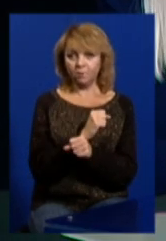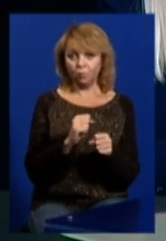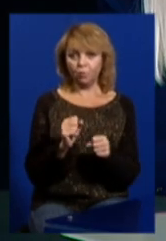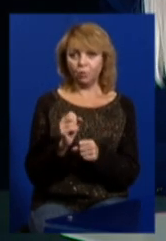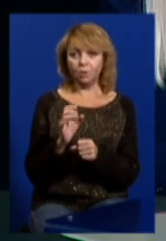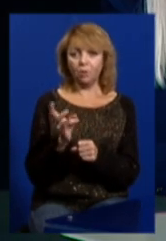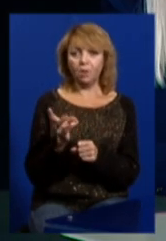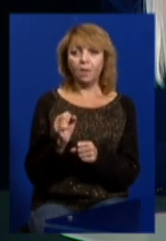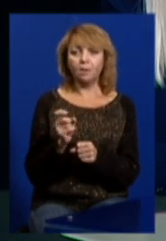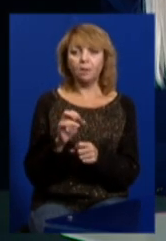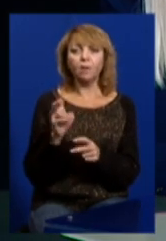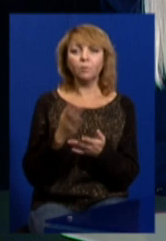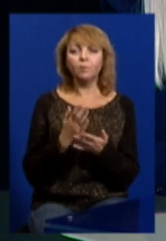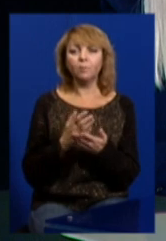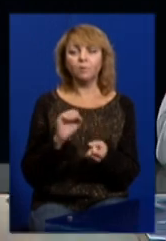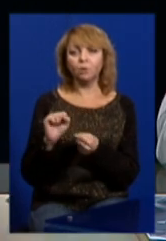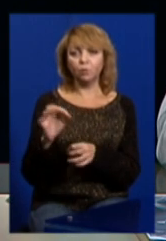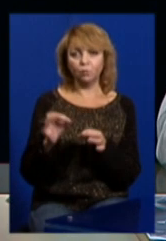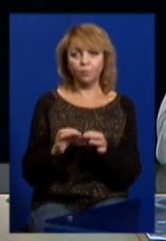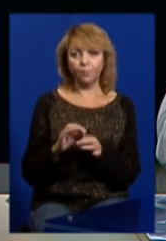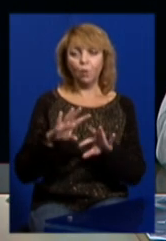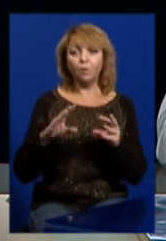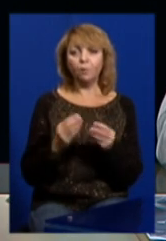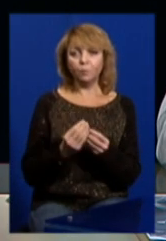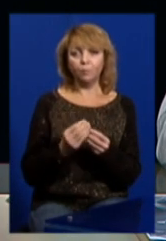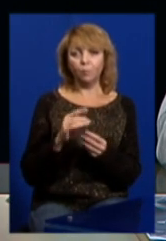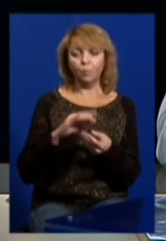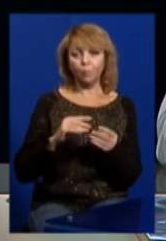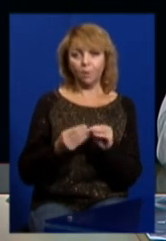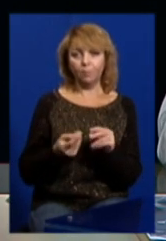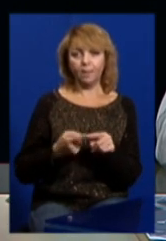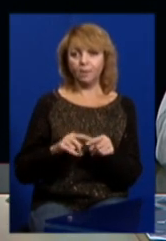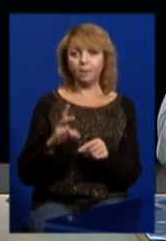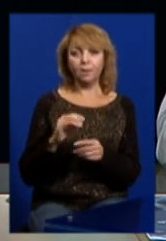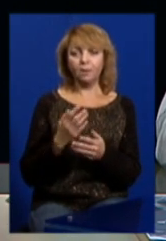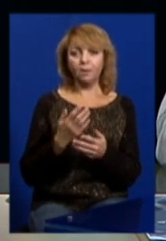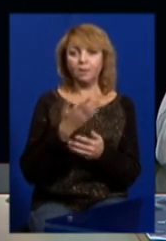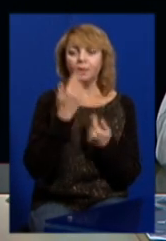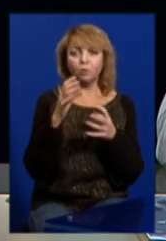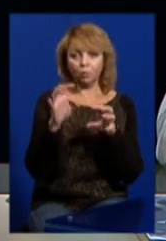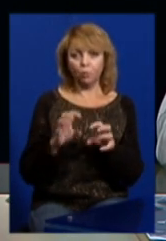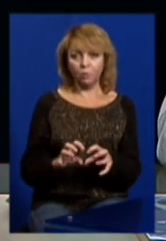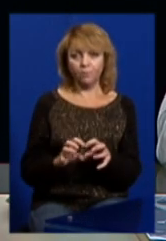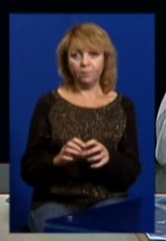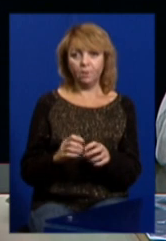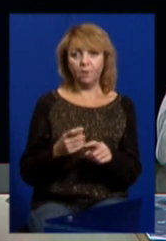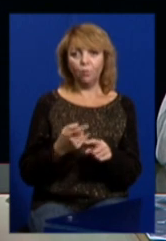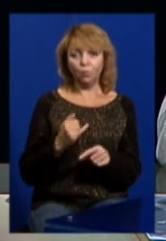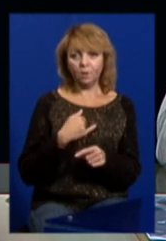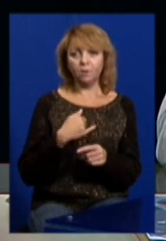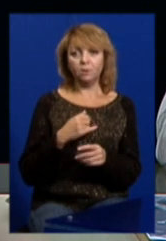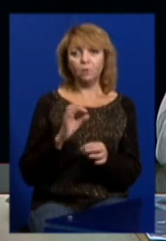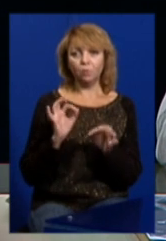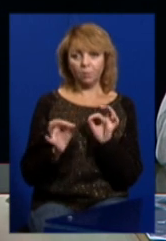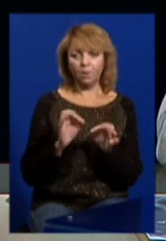але обезпечити якось? Основна проблема – це відсутність законів. У нас достатньо